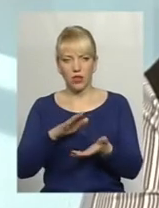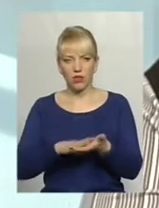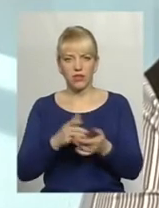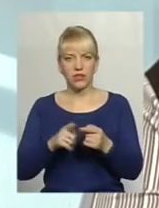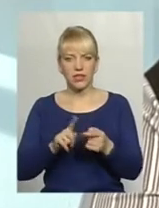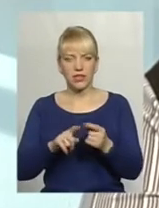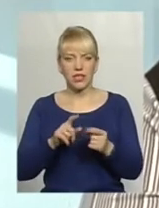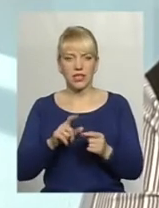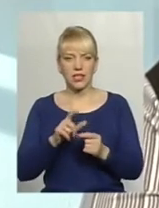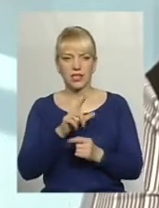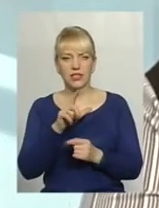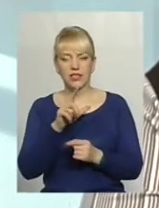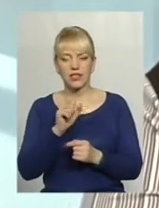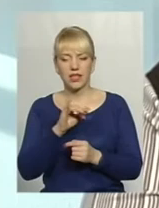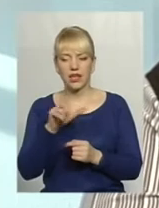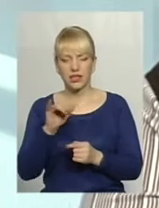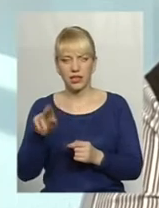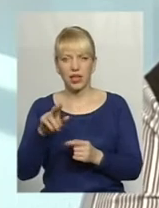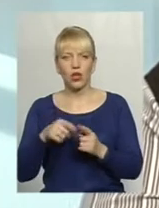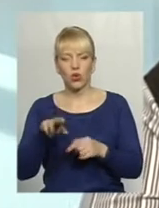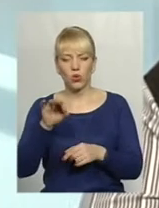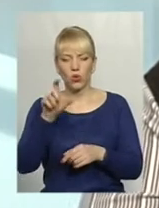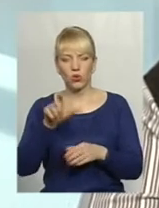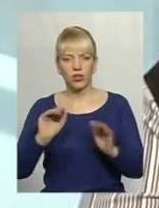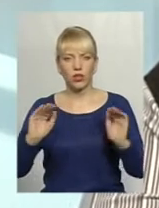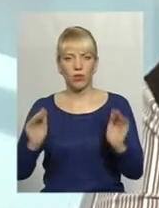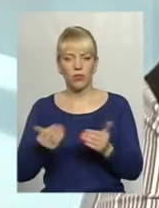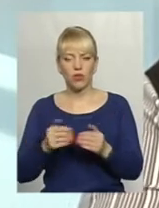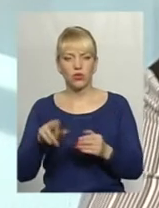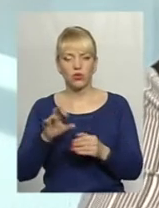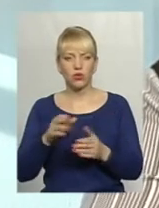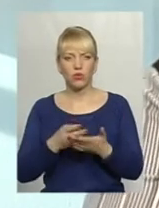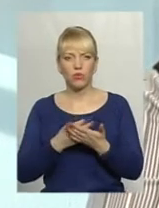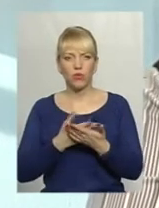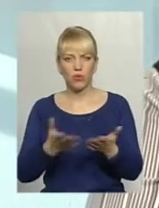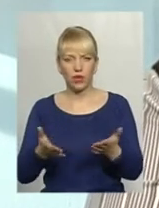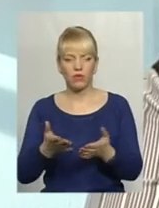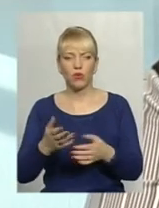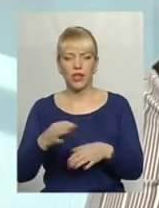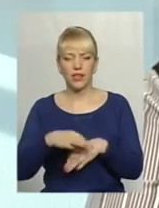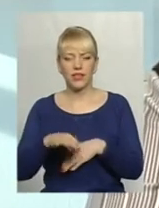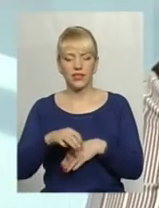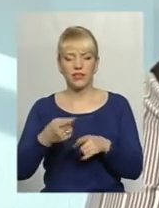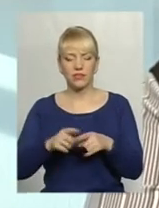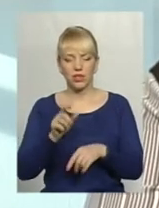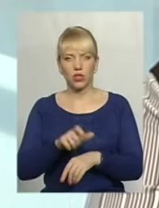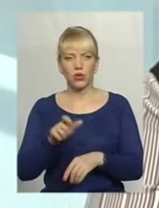вона обмежена щодо прояву насильства до тих людей,